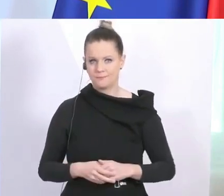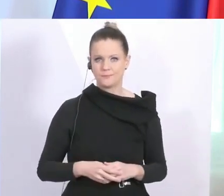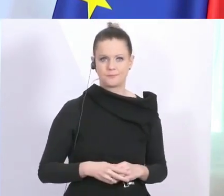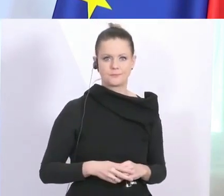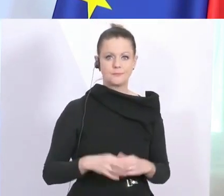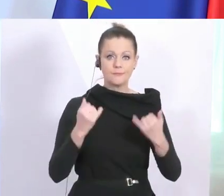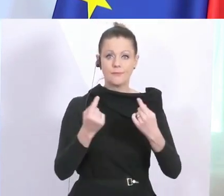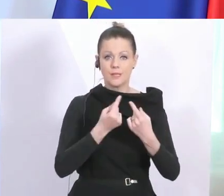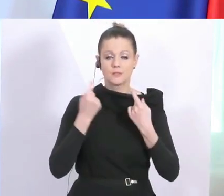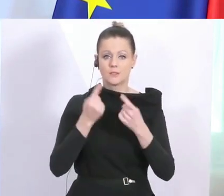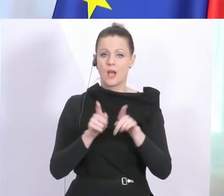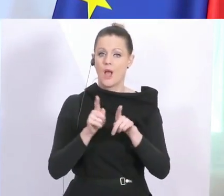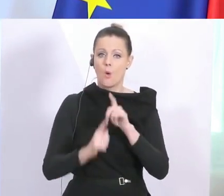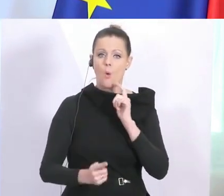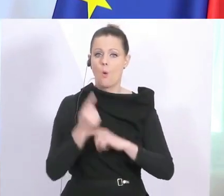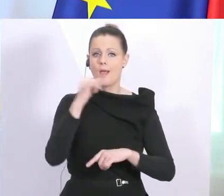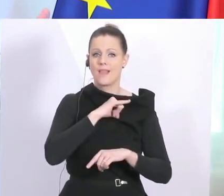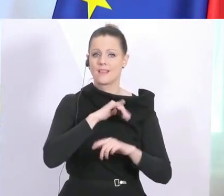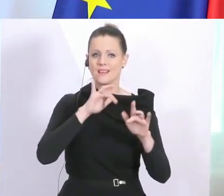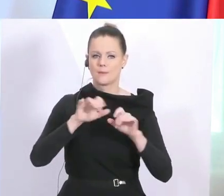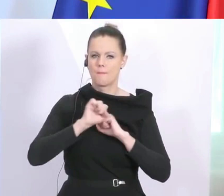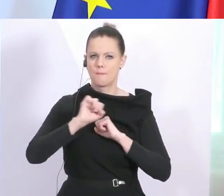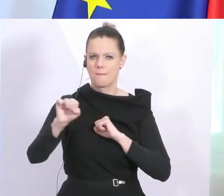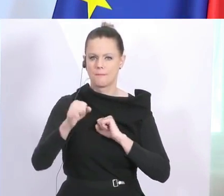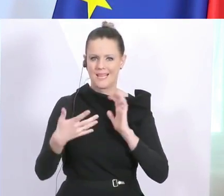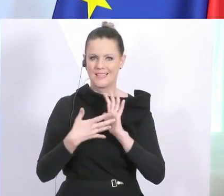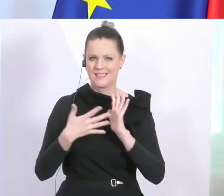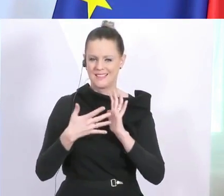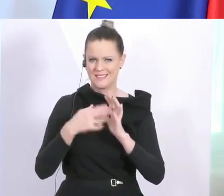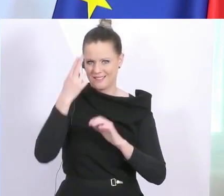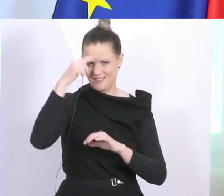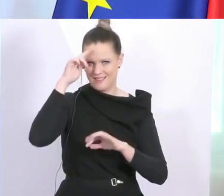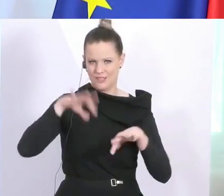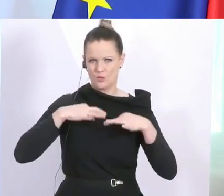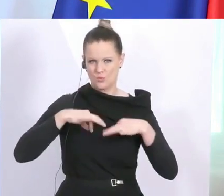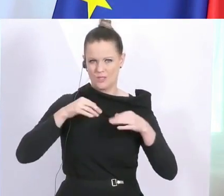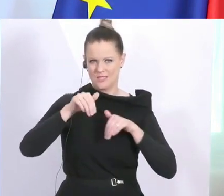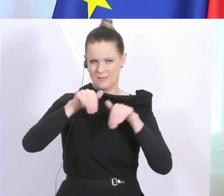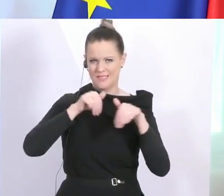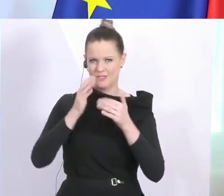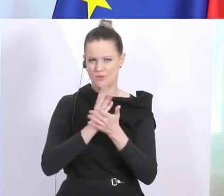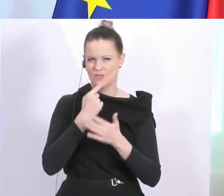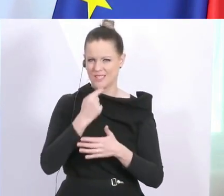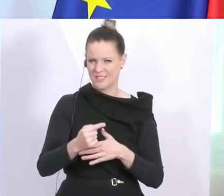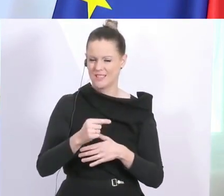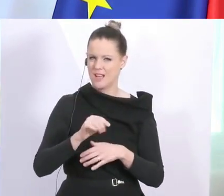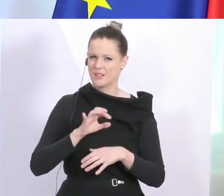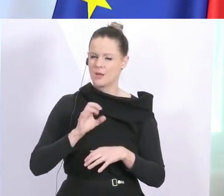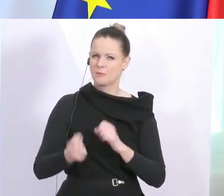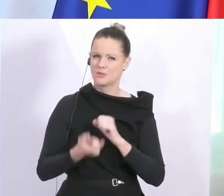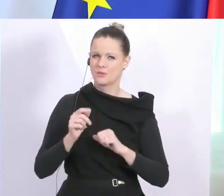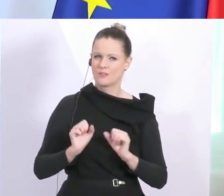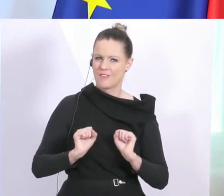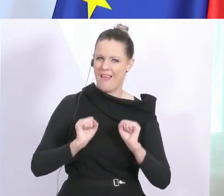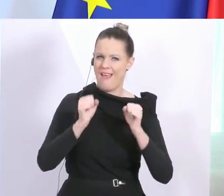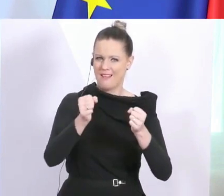gerade deshalb auch ein hohes Interesse haben an den Schnelltests, die der Gesundheitsminister angesprochen hat. Denn gerade für alle Einsatzkräfte, genauso wie